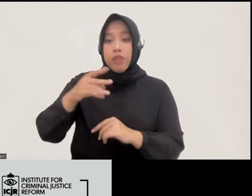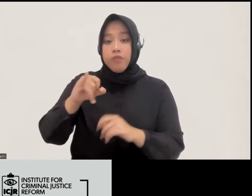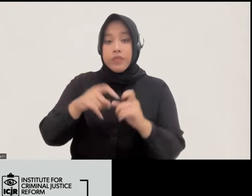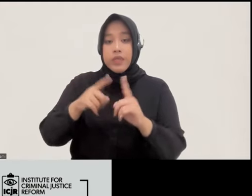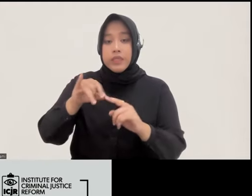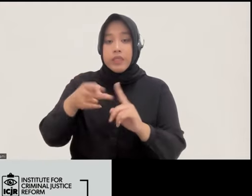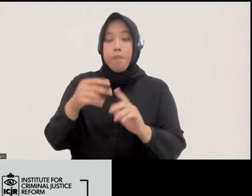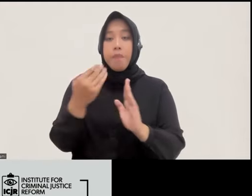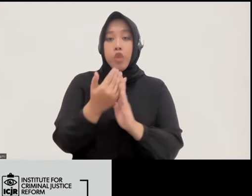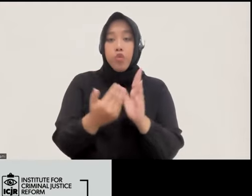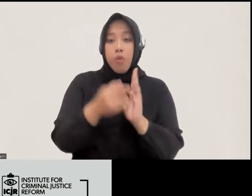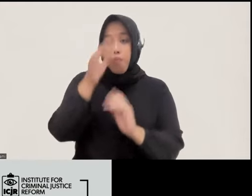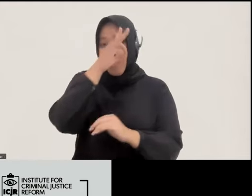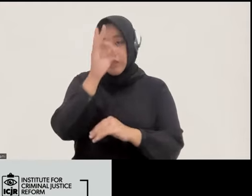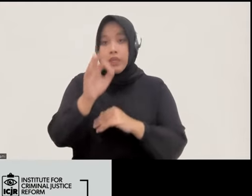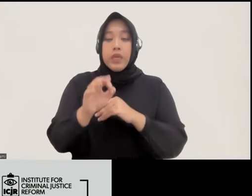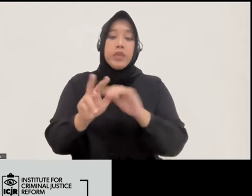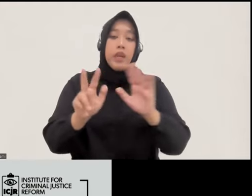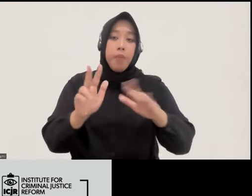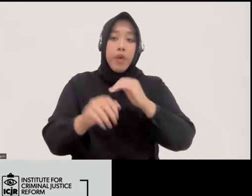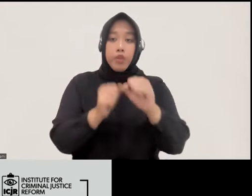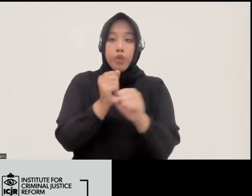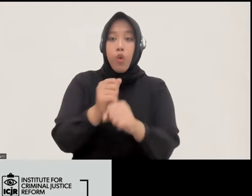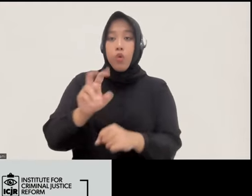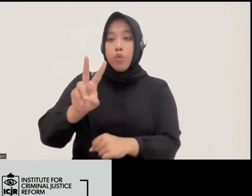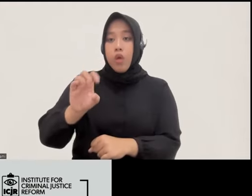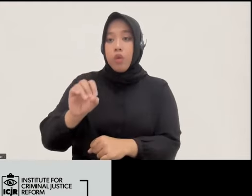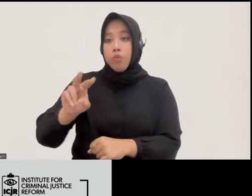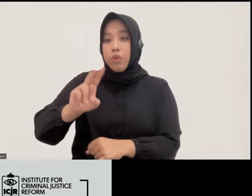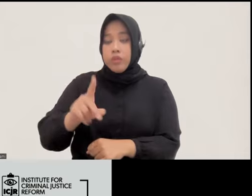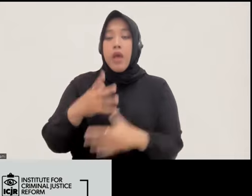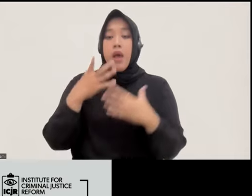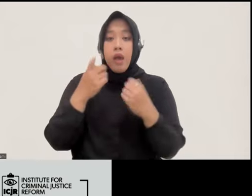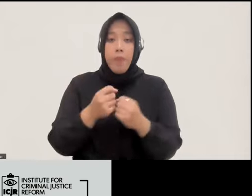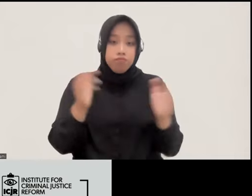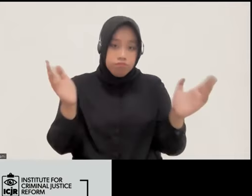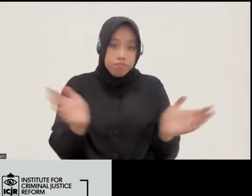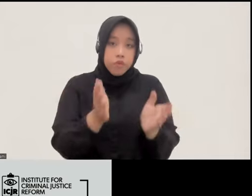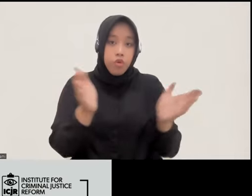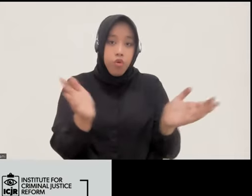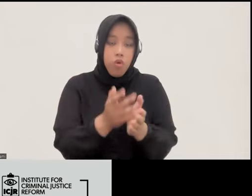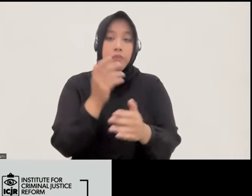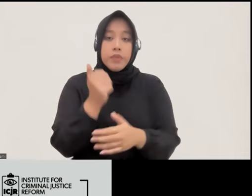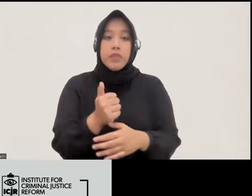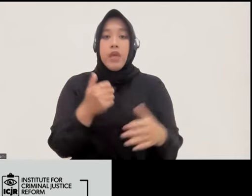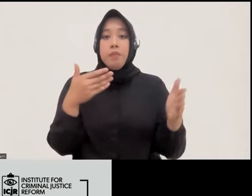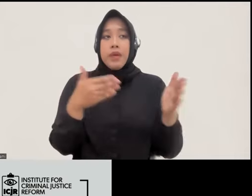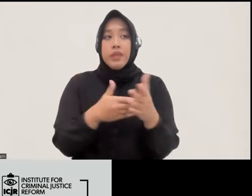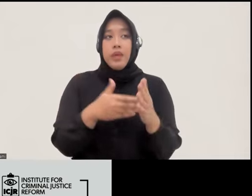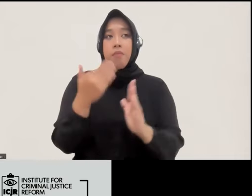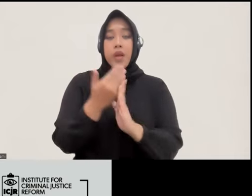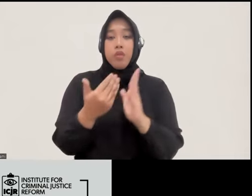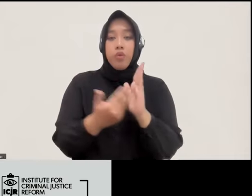harapannya kita bisa sama-sama ngedorong tadi untuk bisa menghentikan penggunaan si Perpol 8